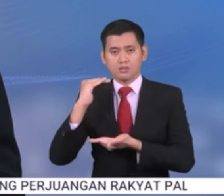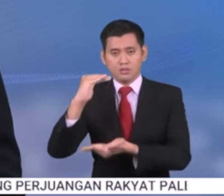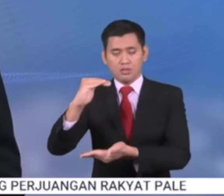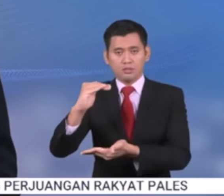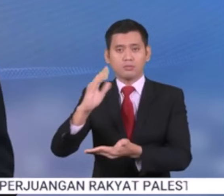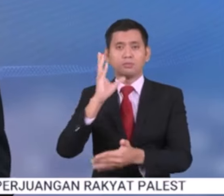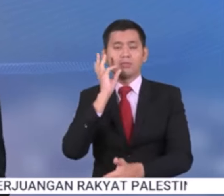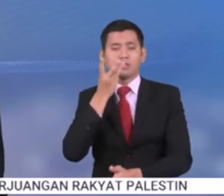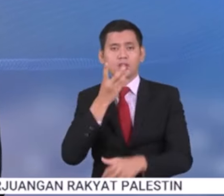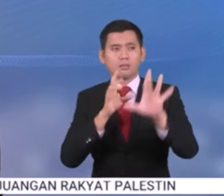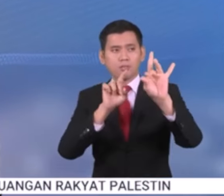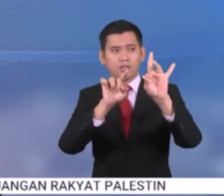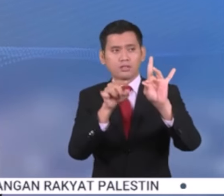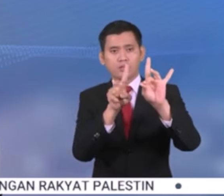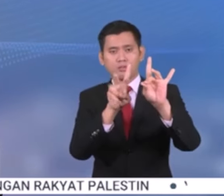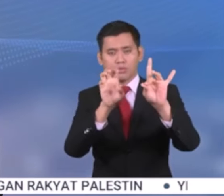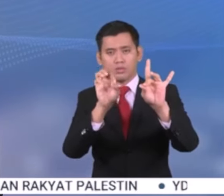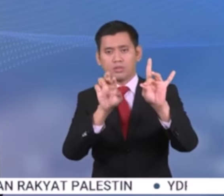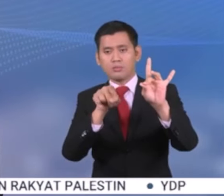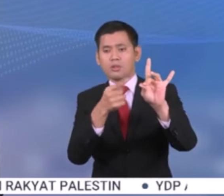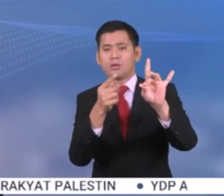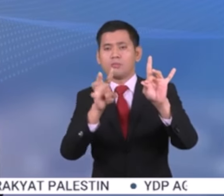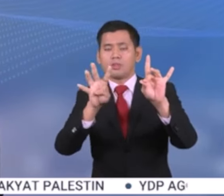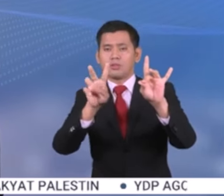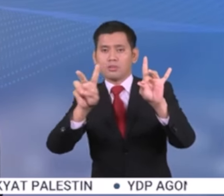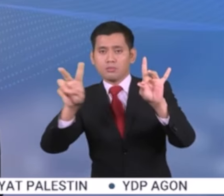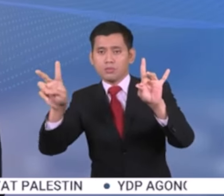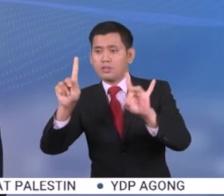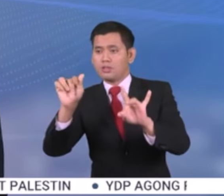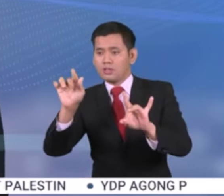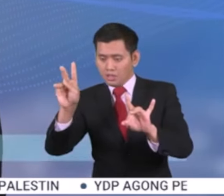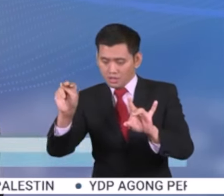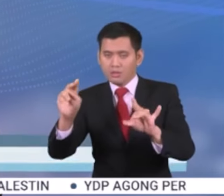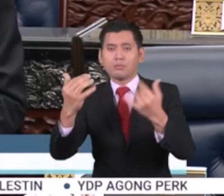820,482 tan.